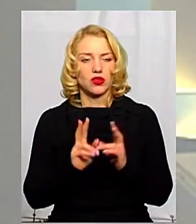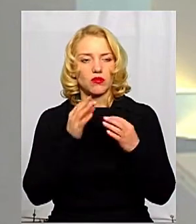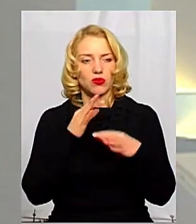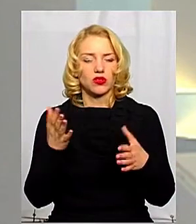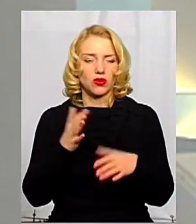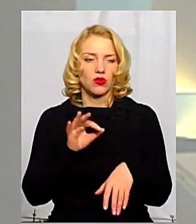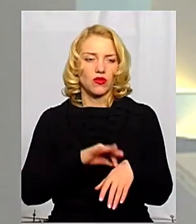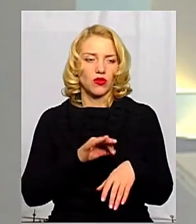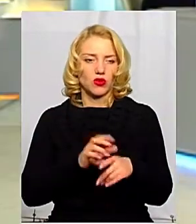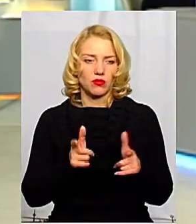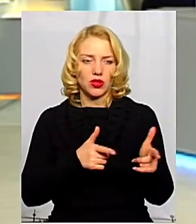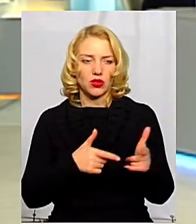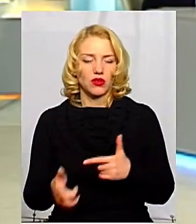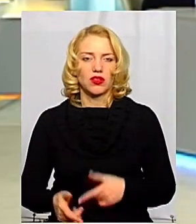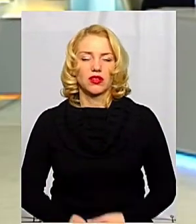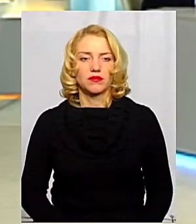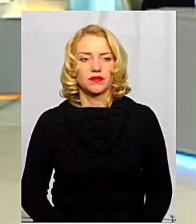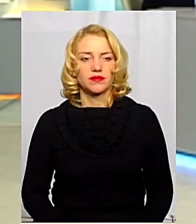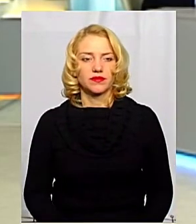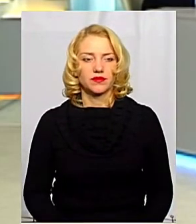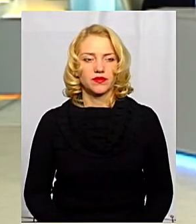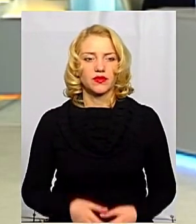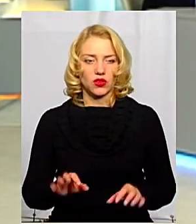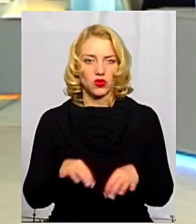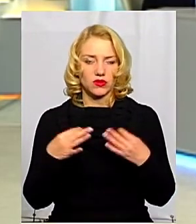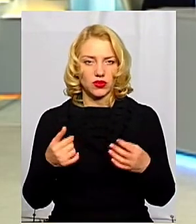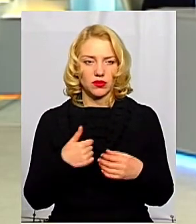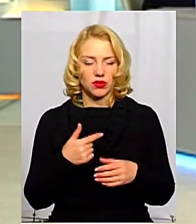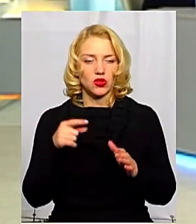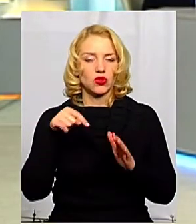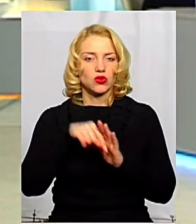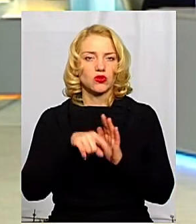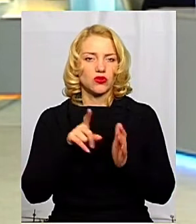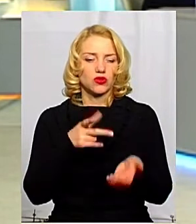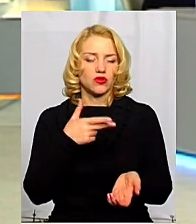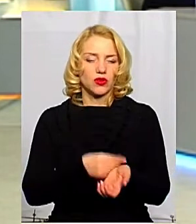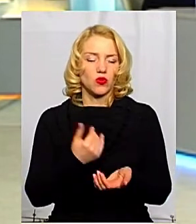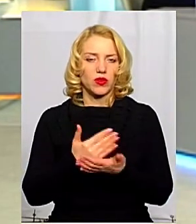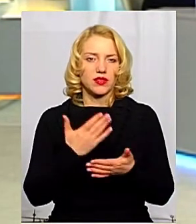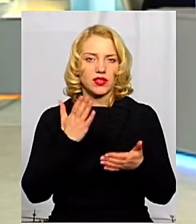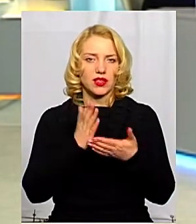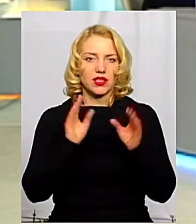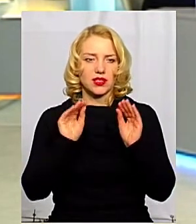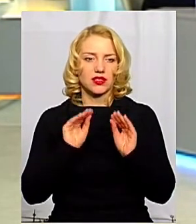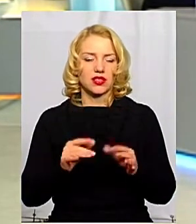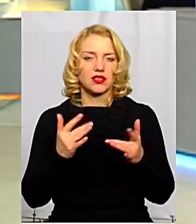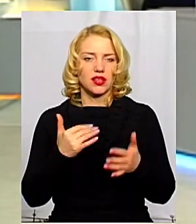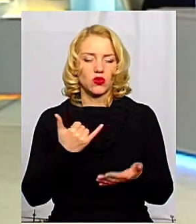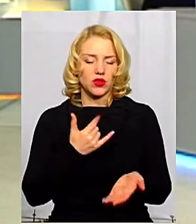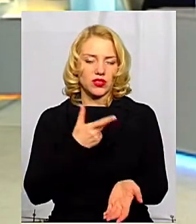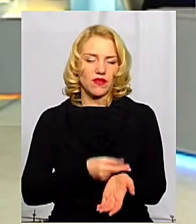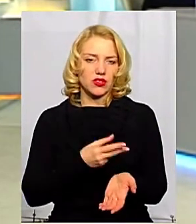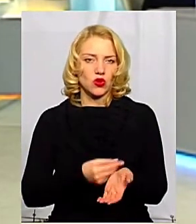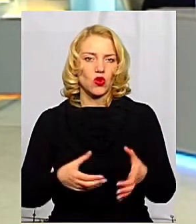хворобу підготовленим. Дозволити ще декілька слюк стосовно вакцинації. У нас є статистика, скільки у нас вакциновано